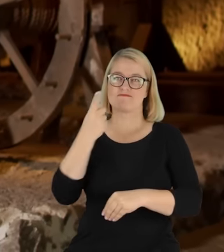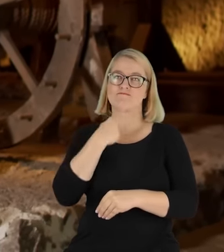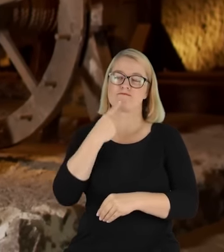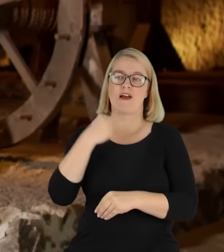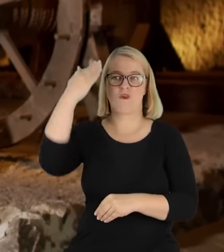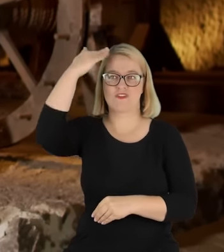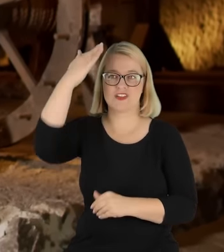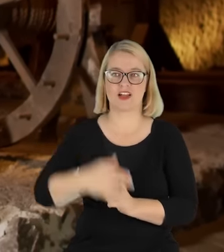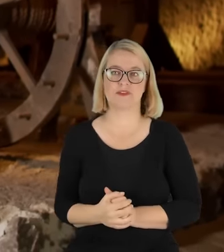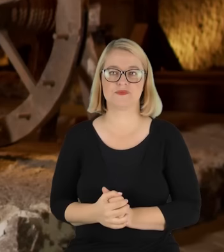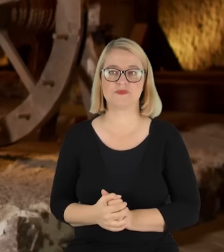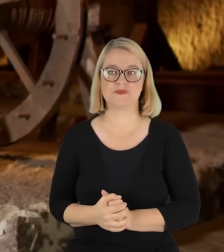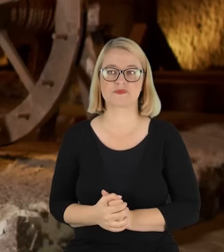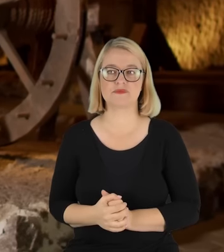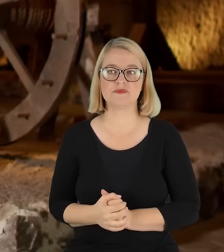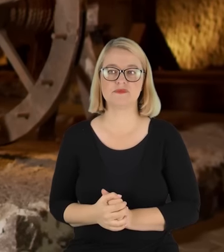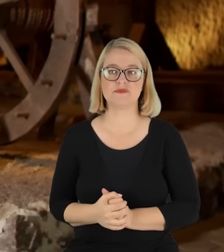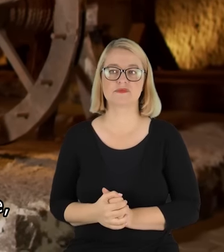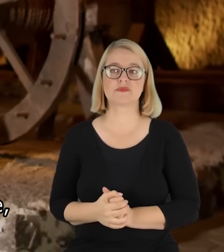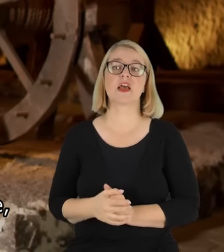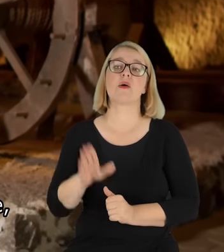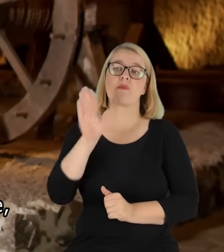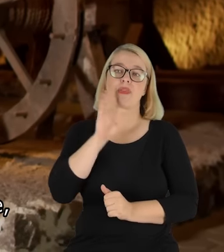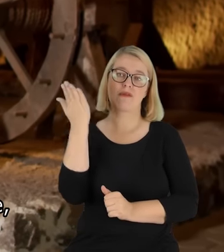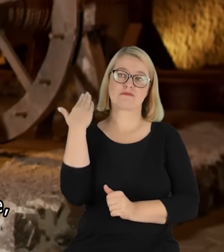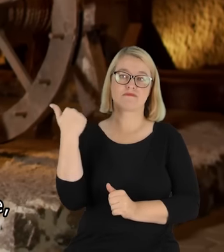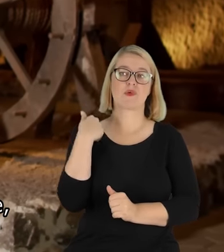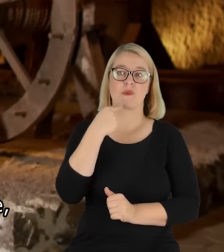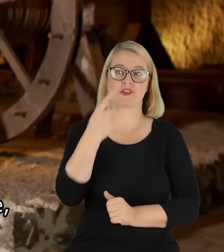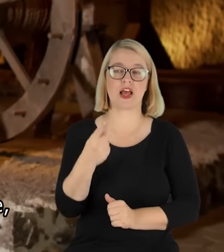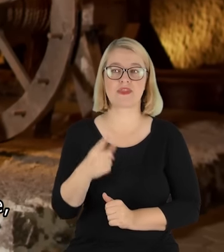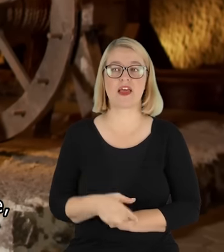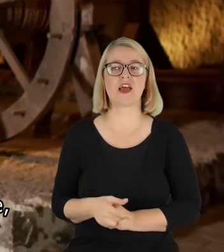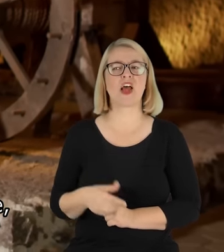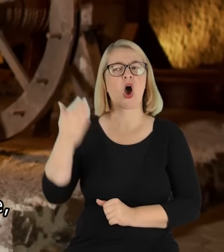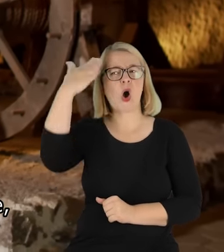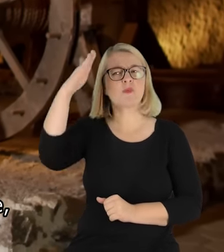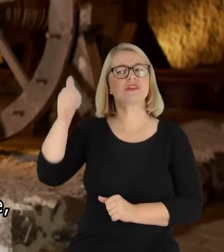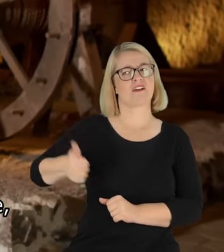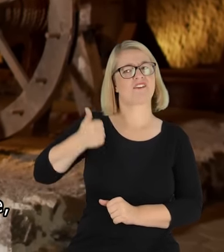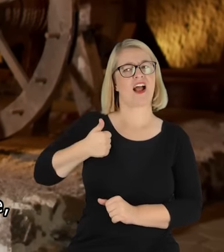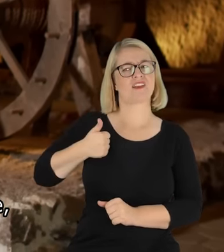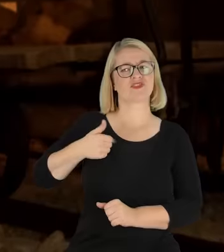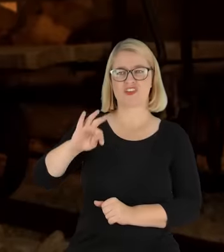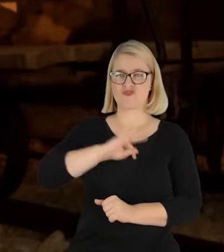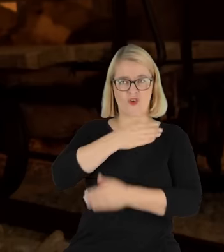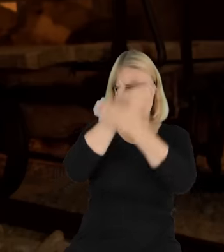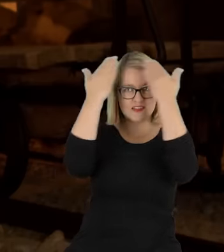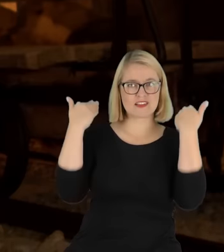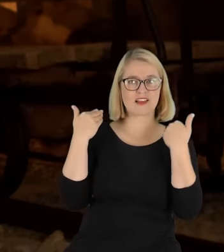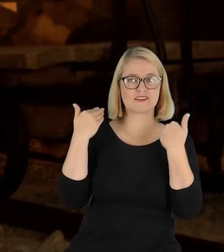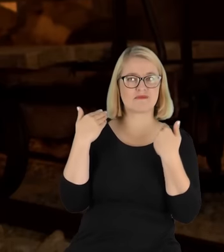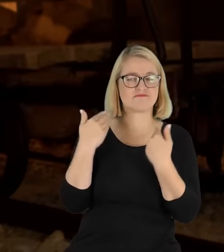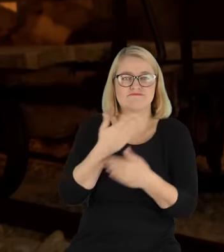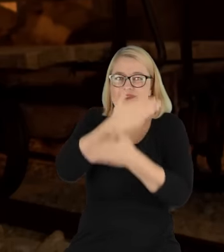my. Tak jakby Mincenty Pol napisał, cudze chwalicie, swego nie znacie. Sami nie wiecie, co posiadać. Byłem